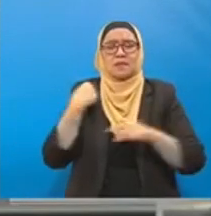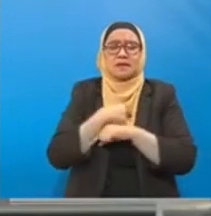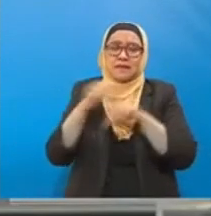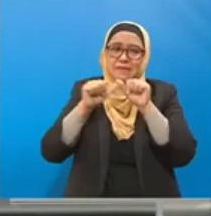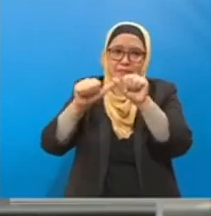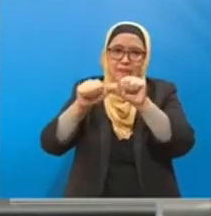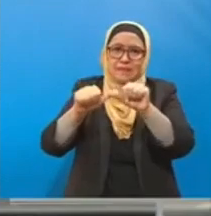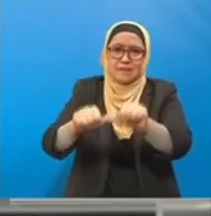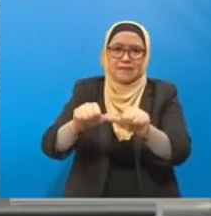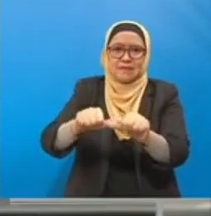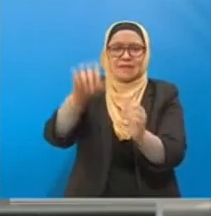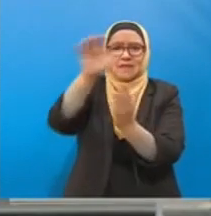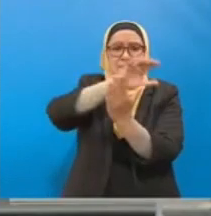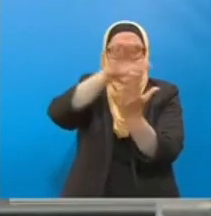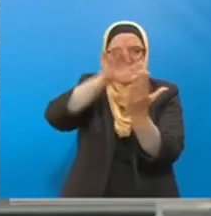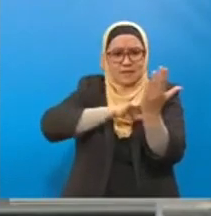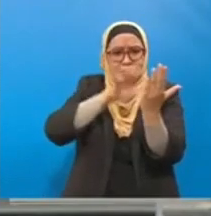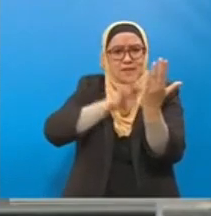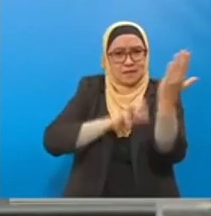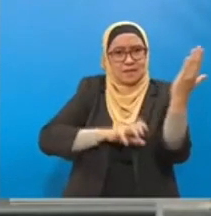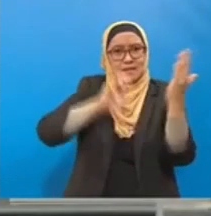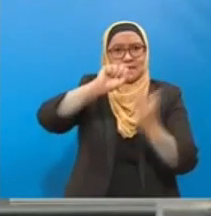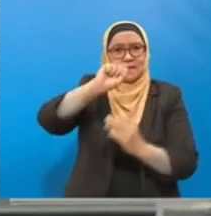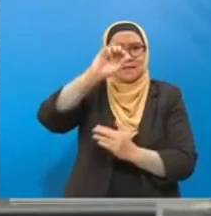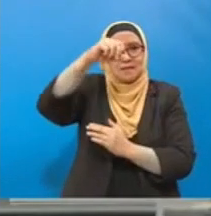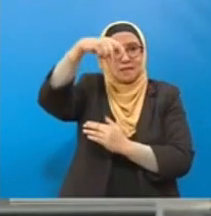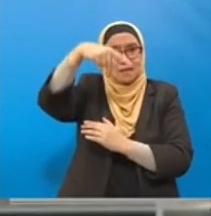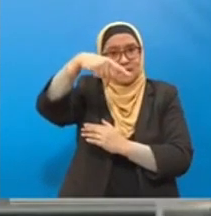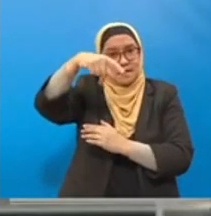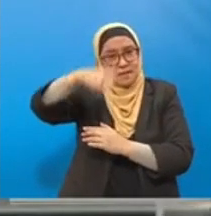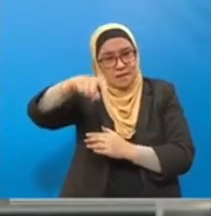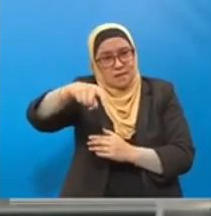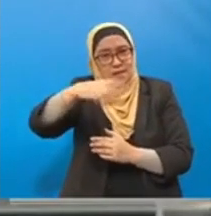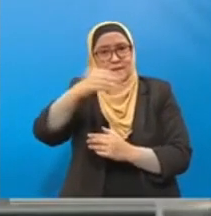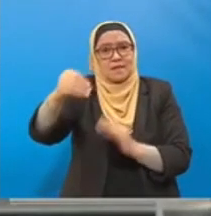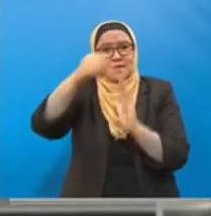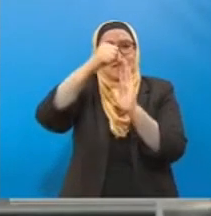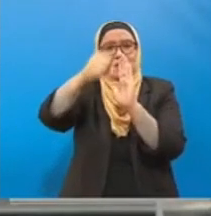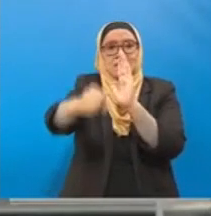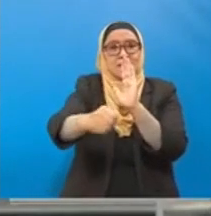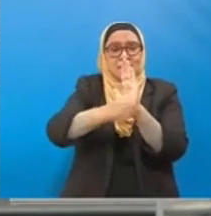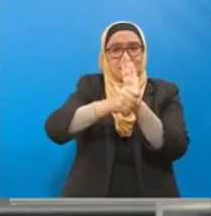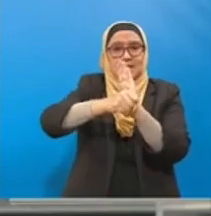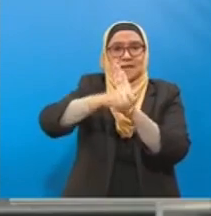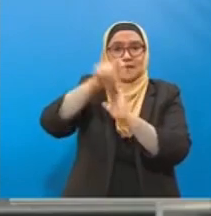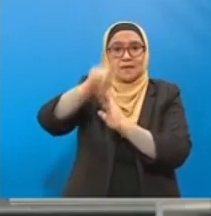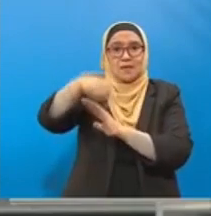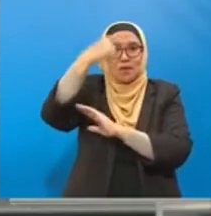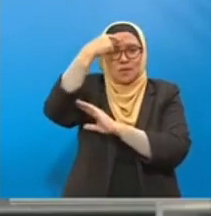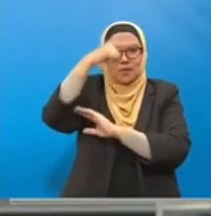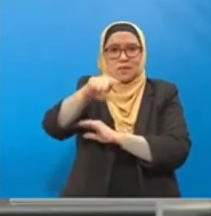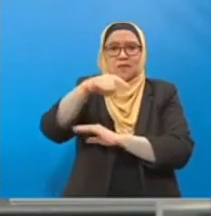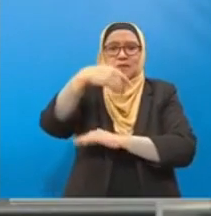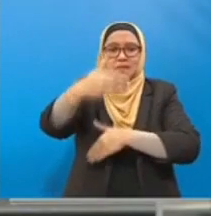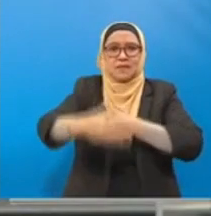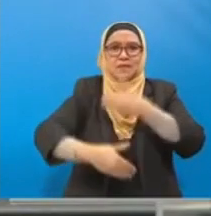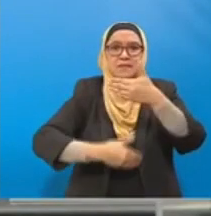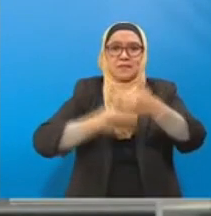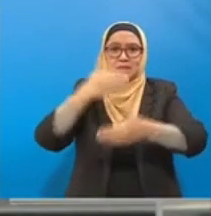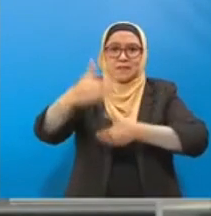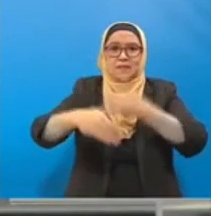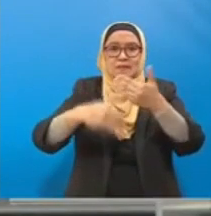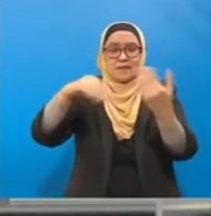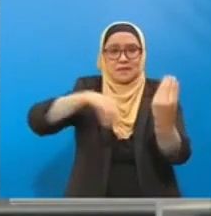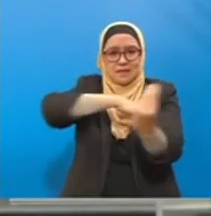beberapa SOP yang perlu dan juga beberapa syarat yang diperlukan untuk melaksanakan Umrah pada